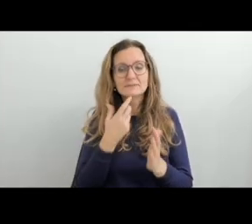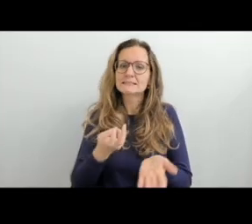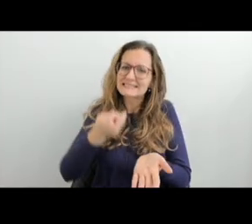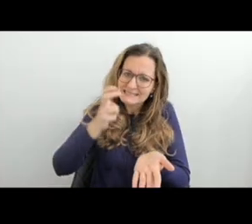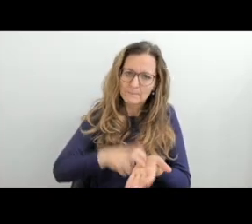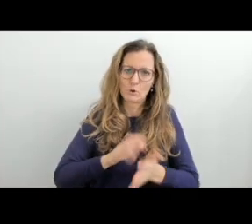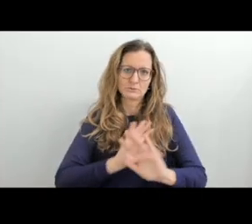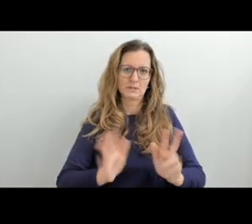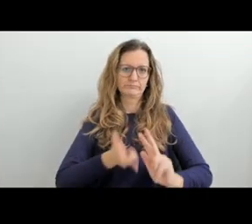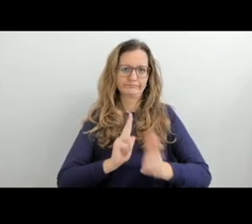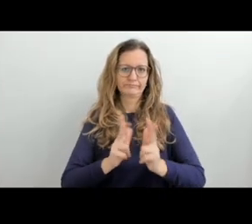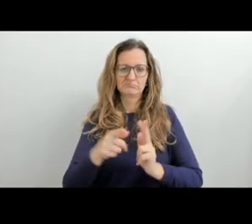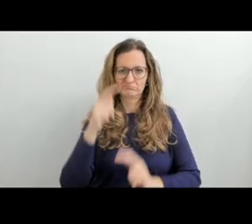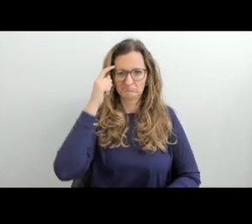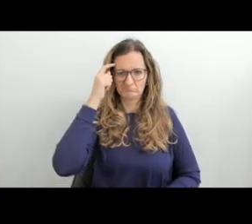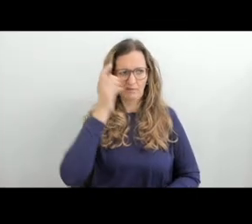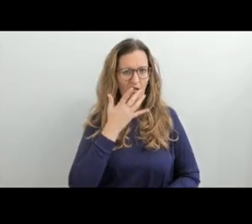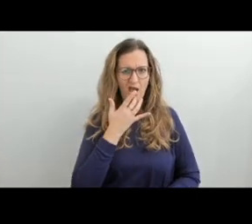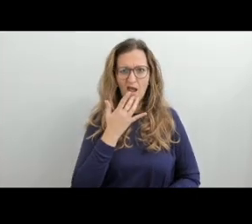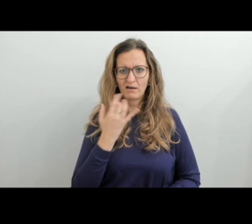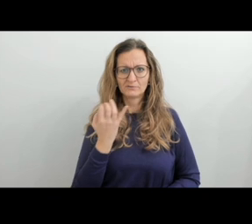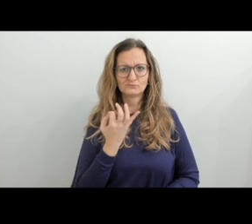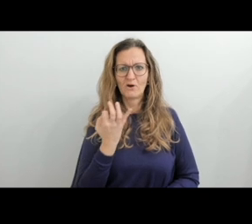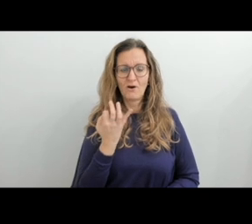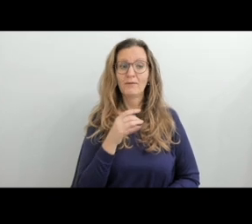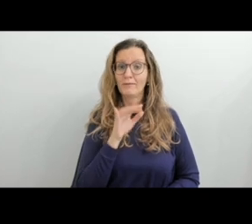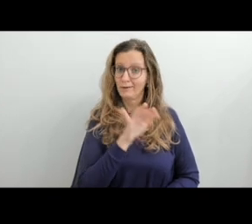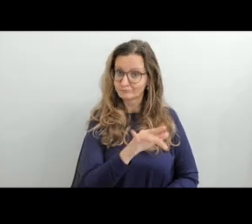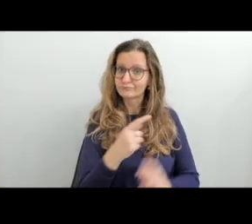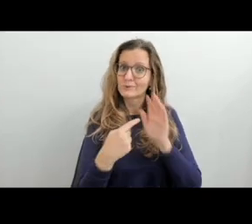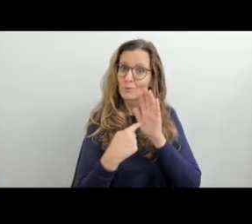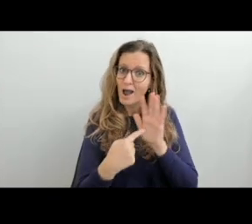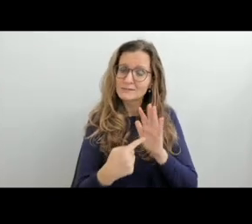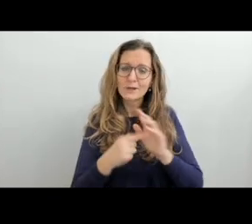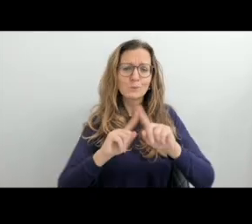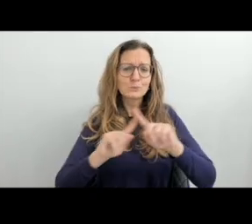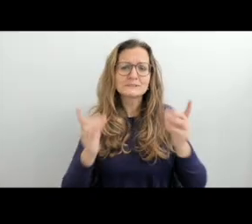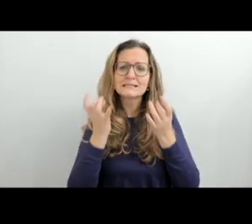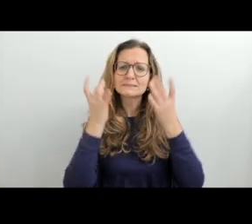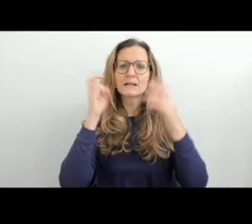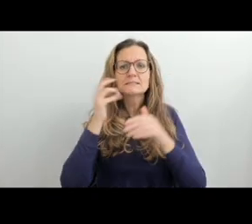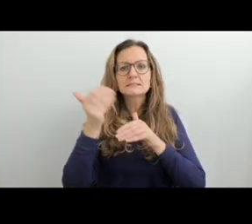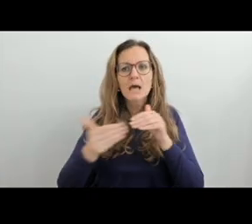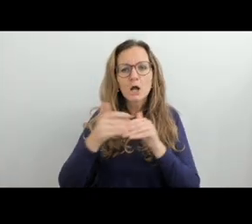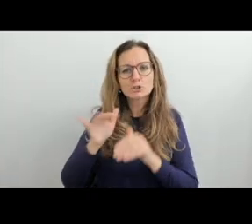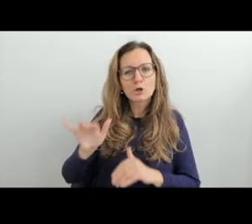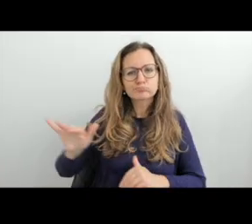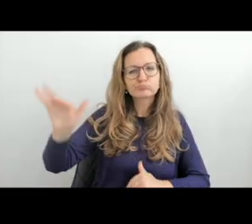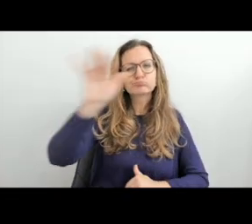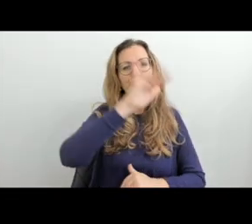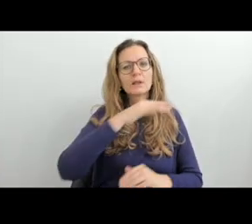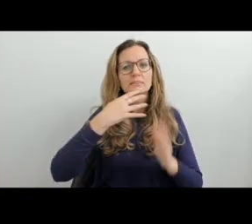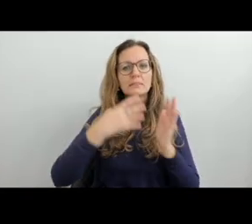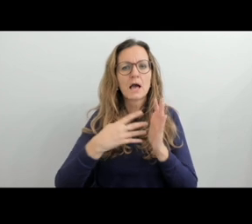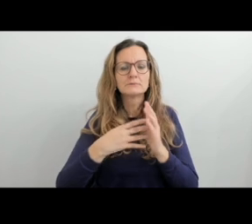zároveň testuje jejich kompetence v češtině a to by tak být nemělo. Ty jazyky by se neměly míchat. Ale jak je tedy možné ten test